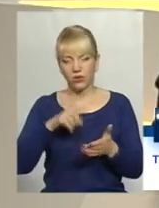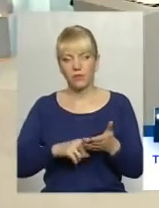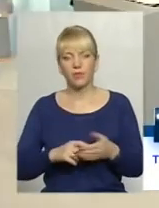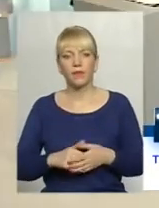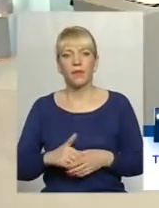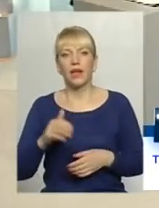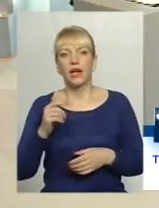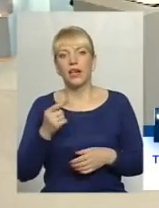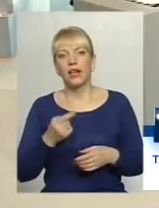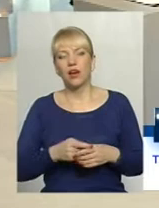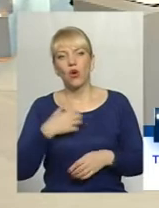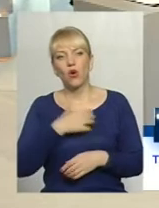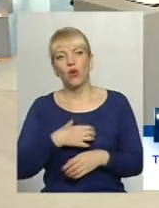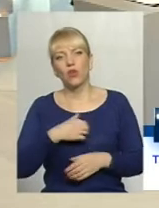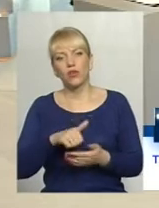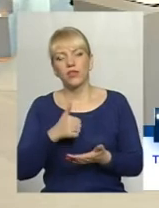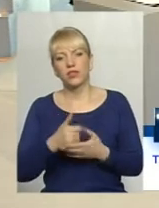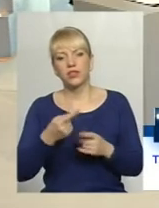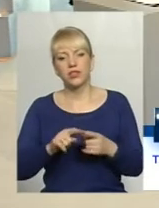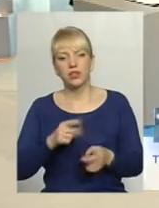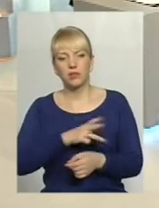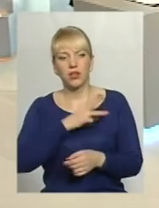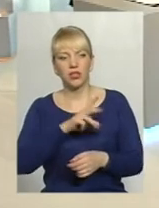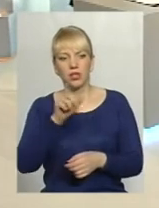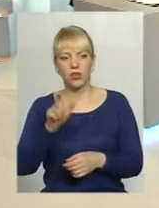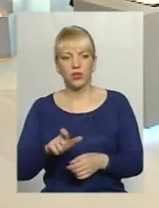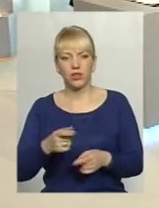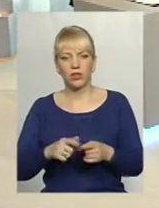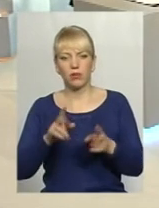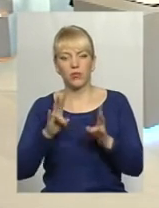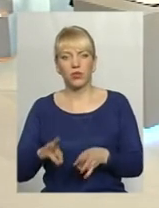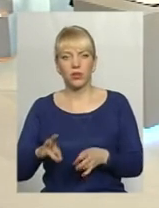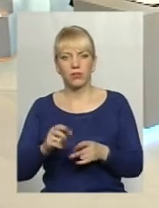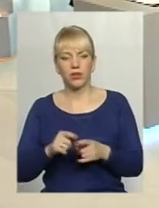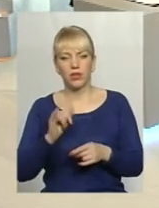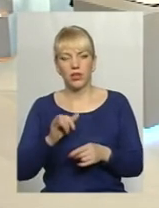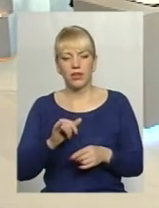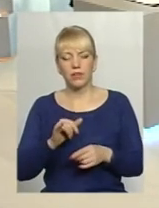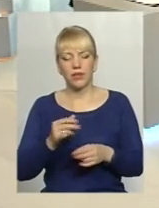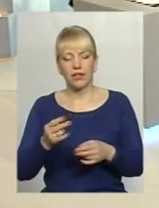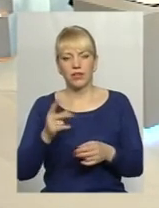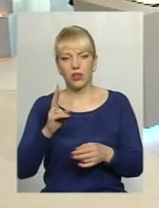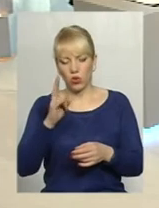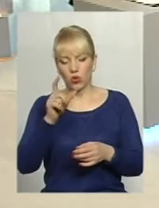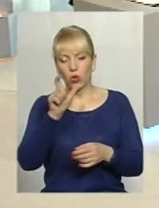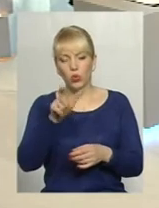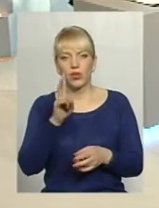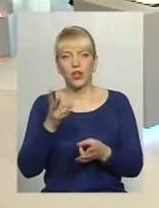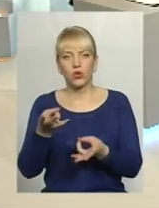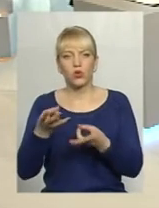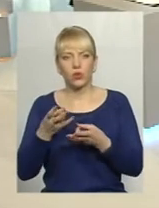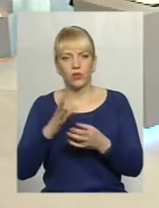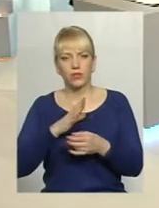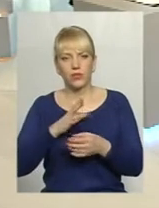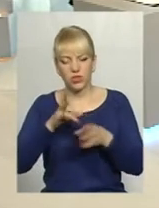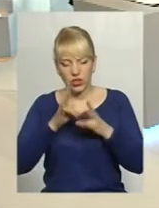найголовніше, це бажання людей, так, потерпілого, скажімо, не потерпілого, жертви, це заявити, не боятися про те, що